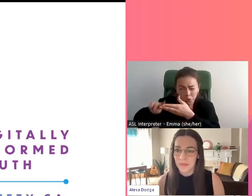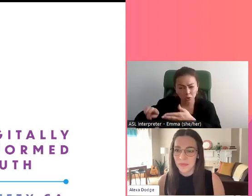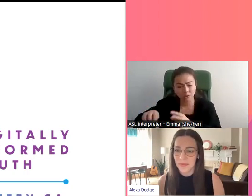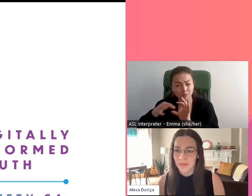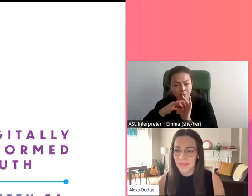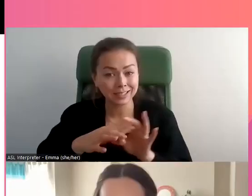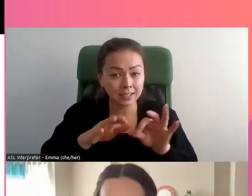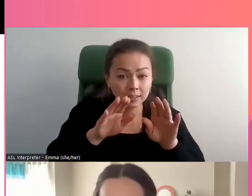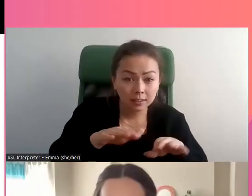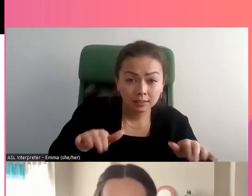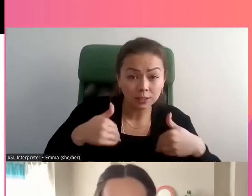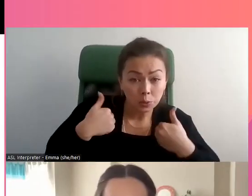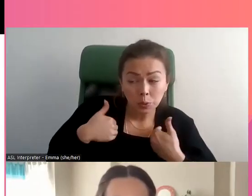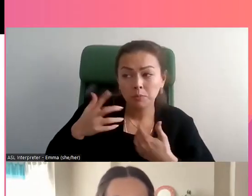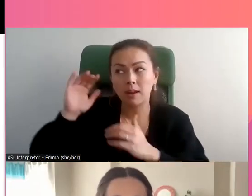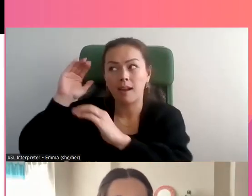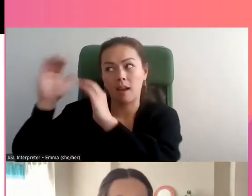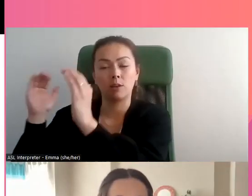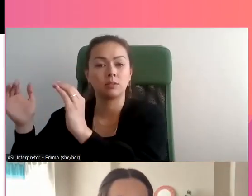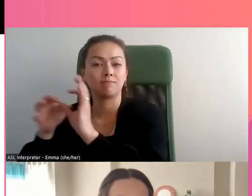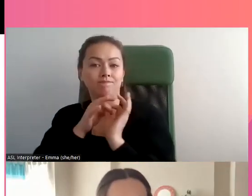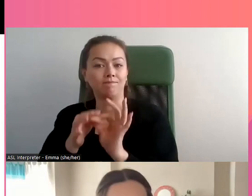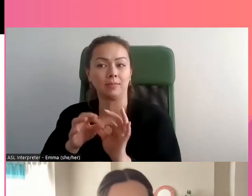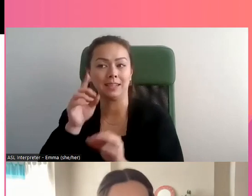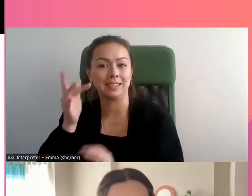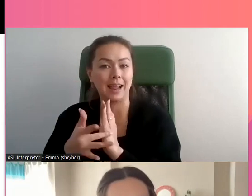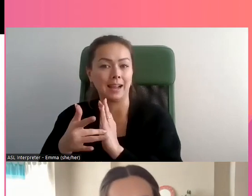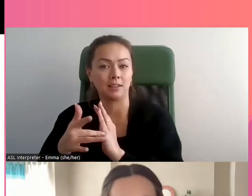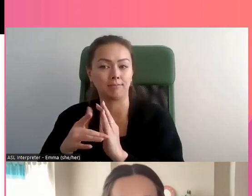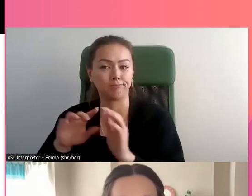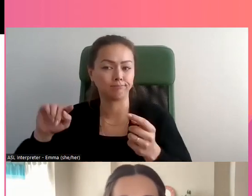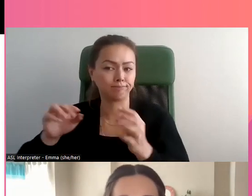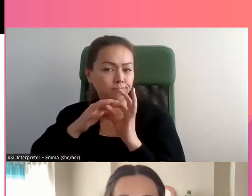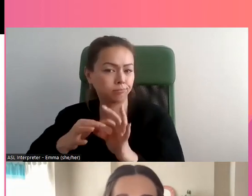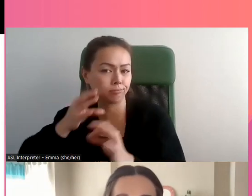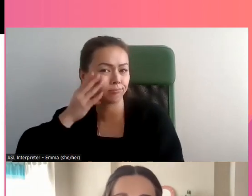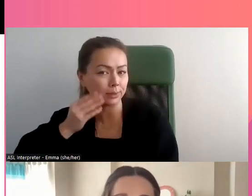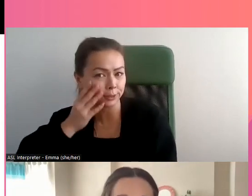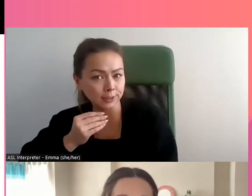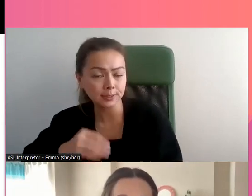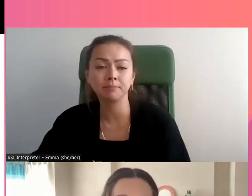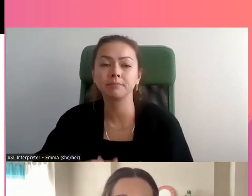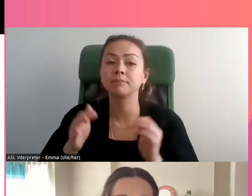des adultes et des jeunes en matière de violences facilitées par la technologie. Prochaine diapo.